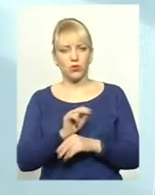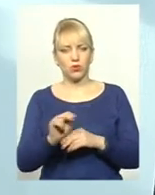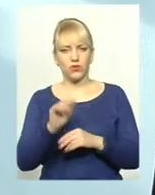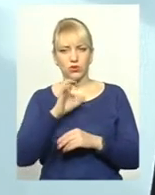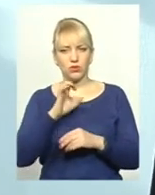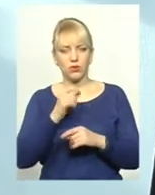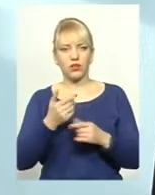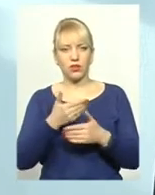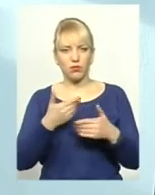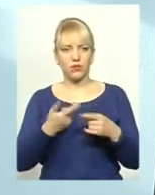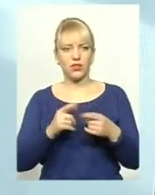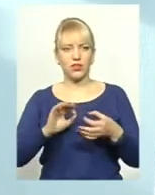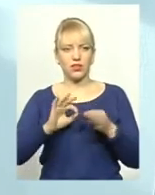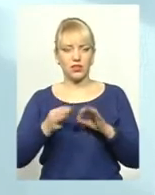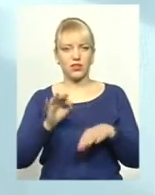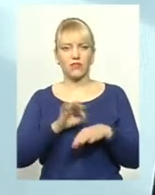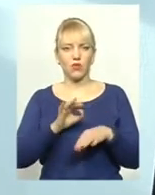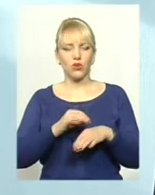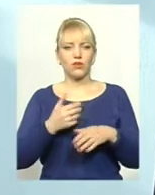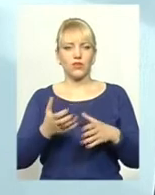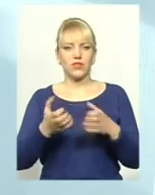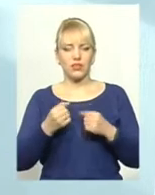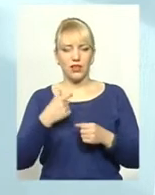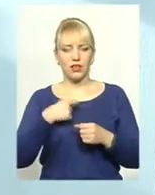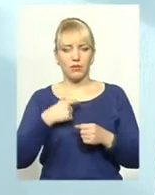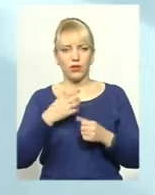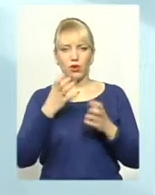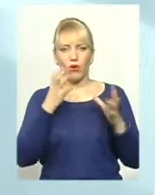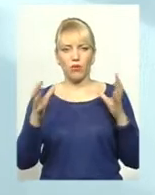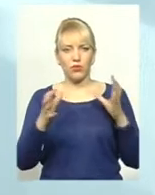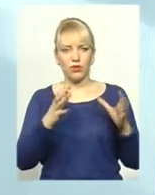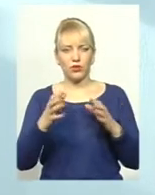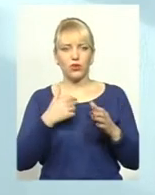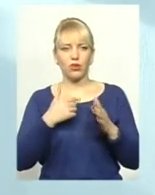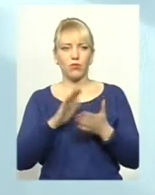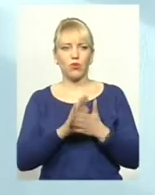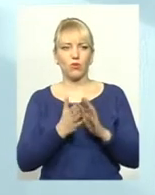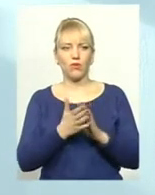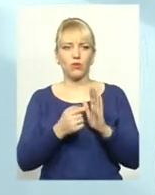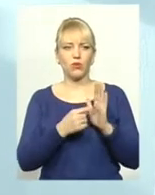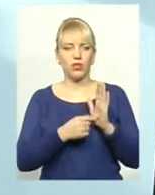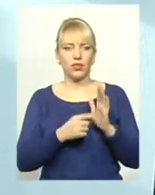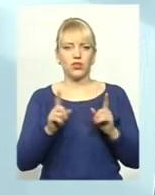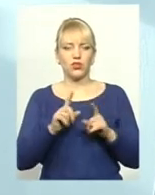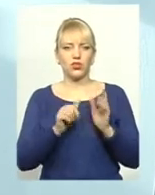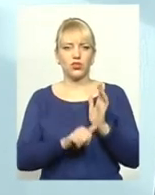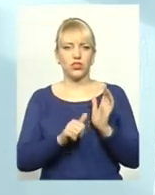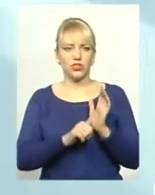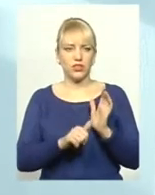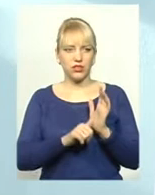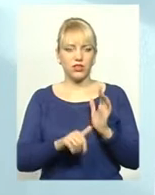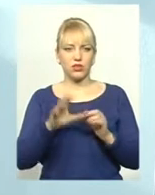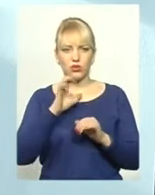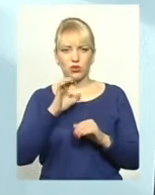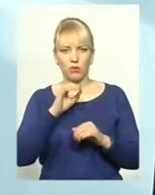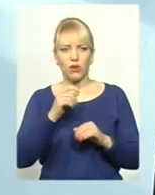складних таких хворих тваринок ми взяли під свою опіку. Тому ми умовно поділили, що там 60 у нас собак. Чому так поділили?